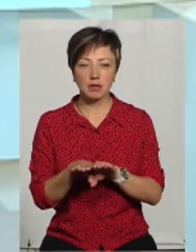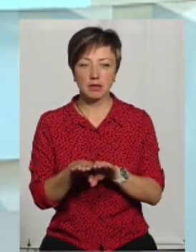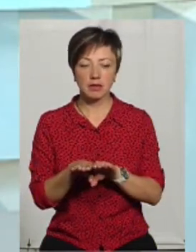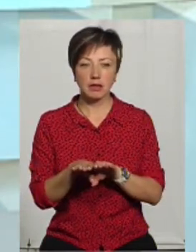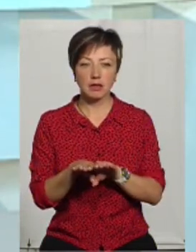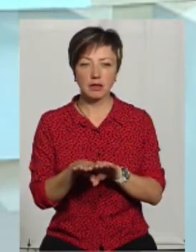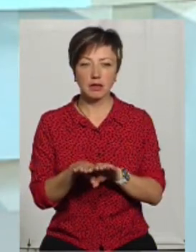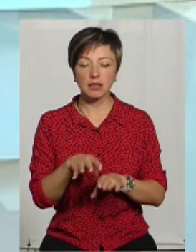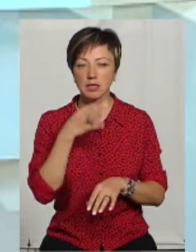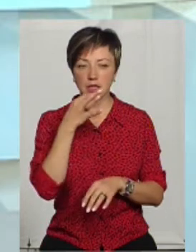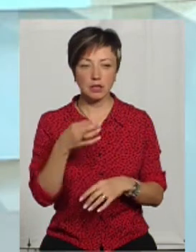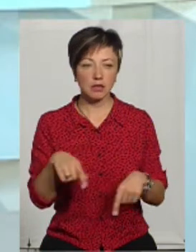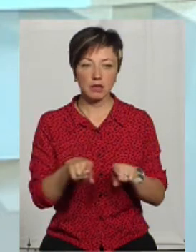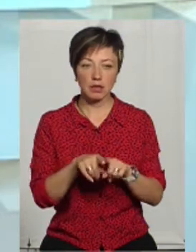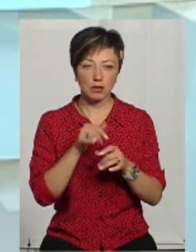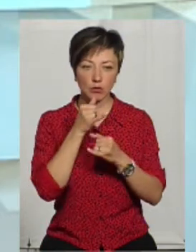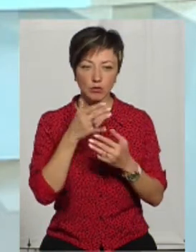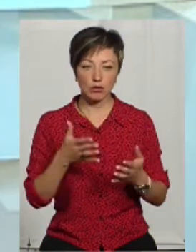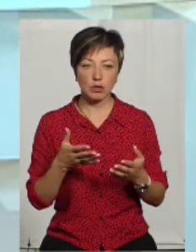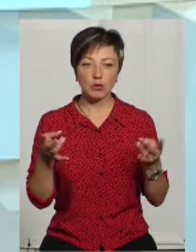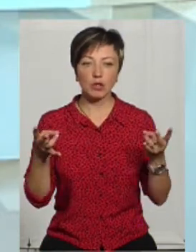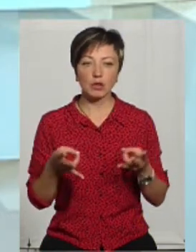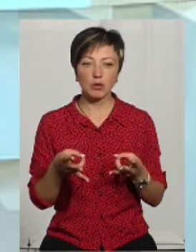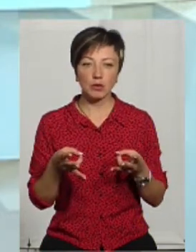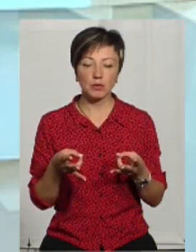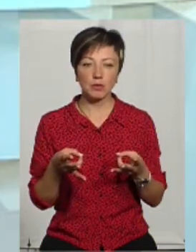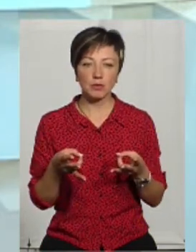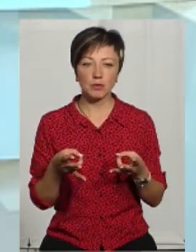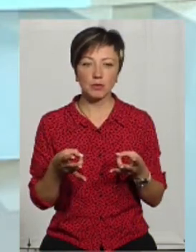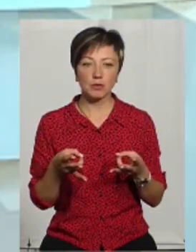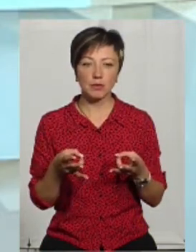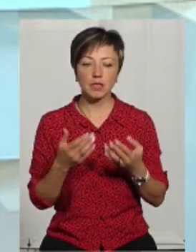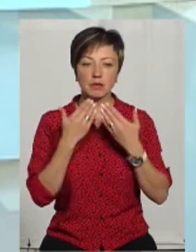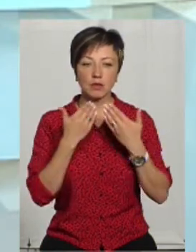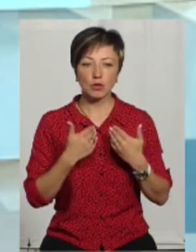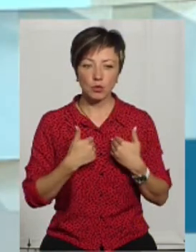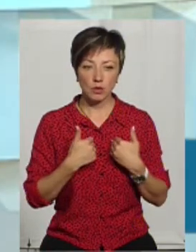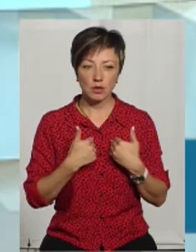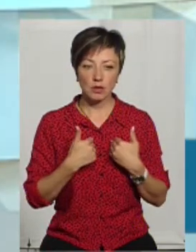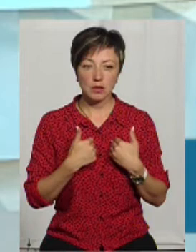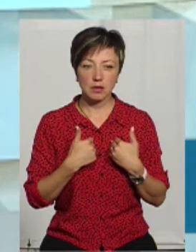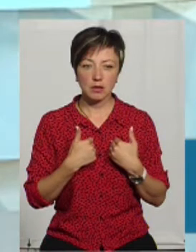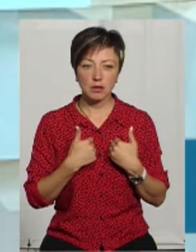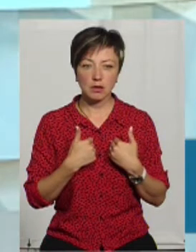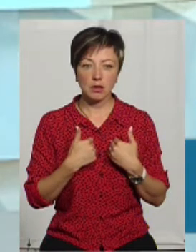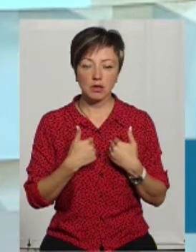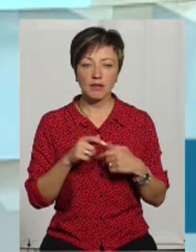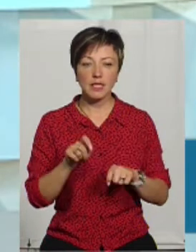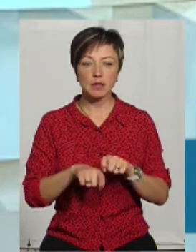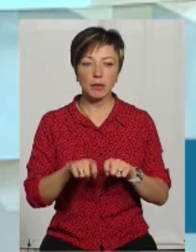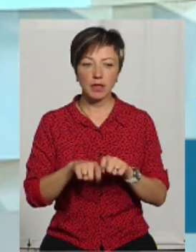звернення перебуває, я сказати поки не можу. Це потрібно до нас звернутися, в